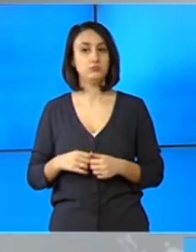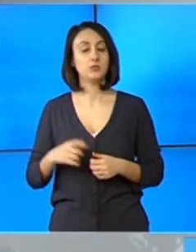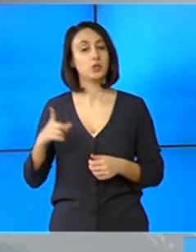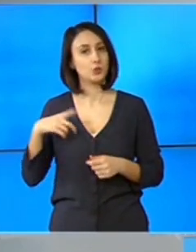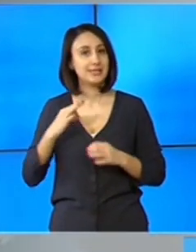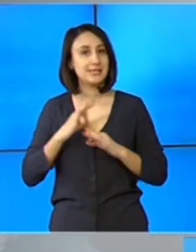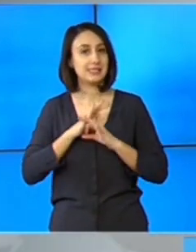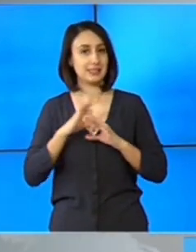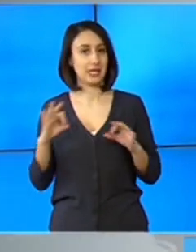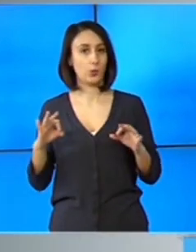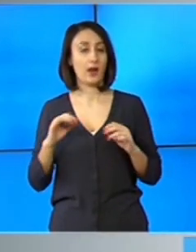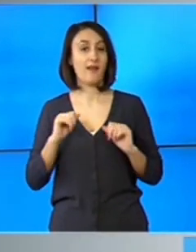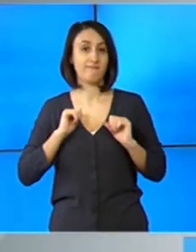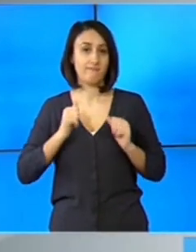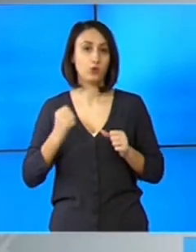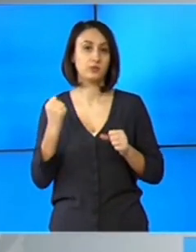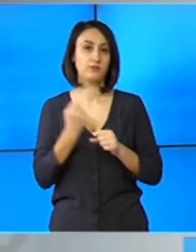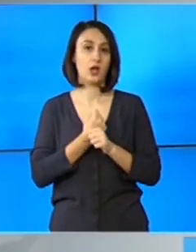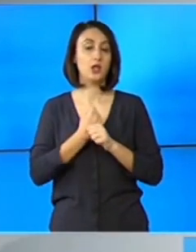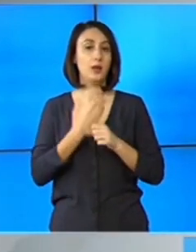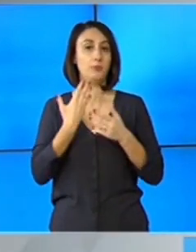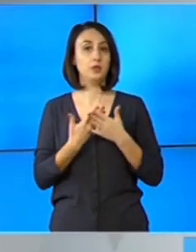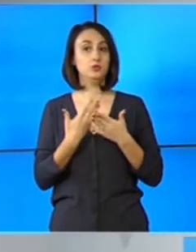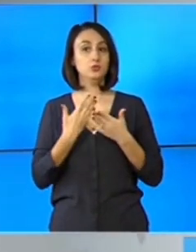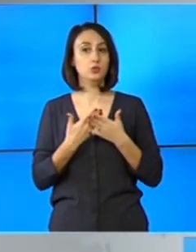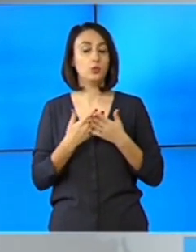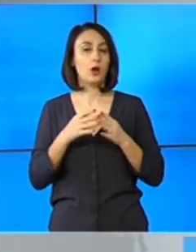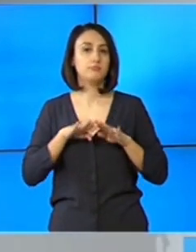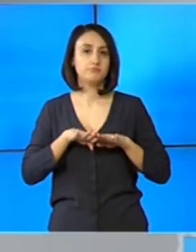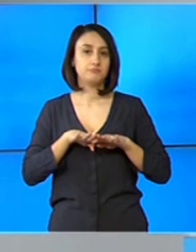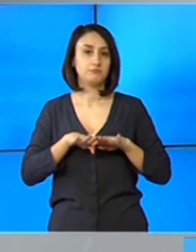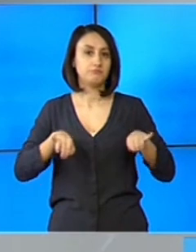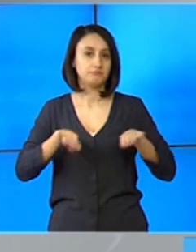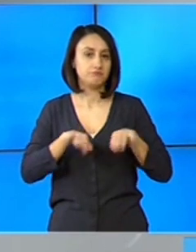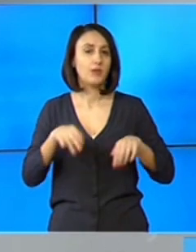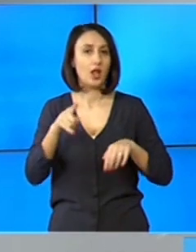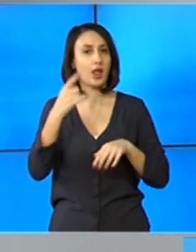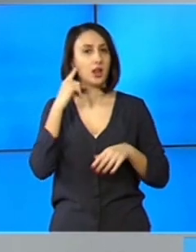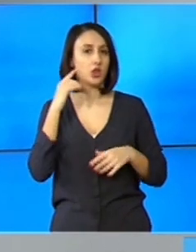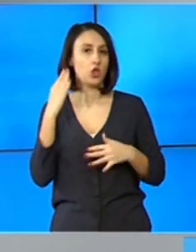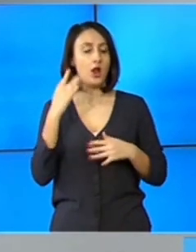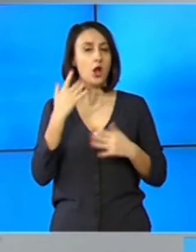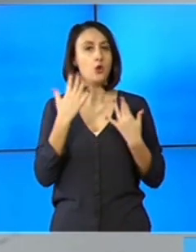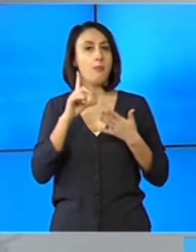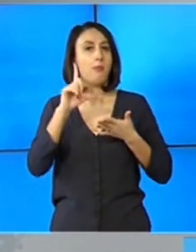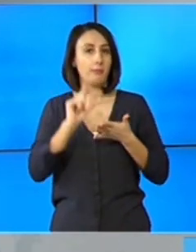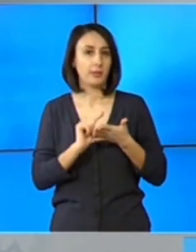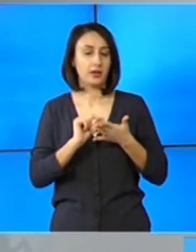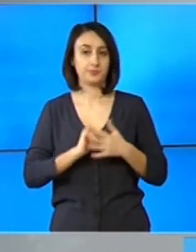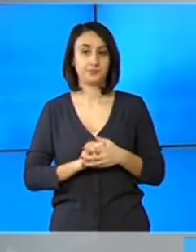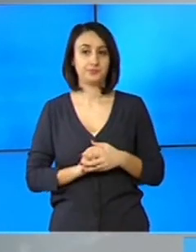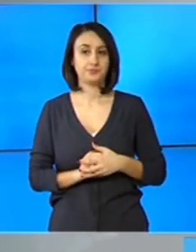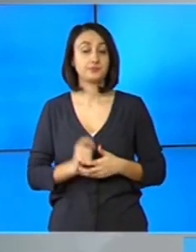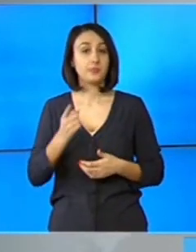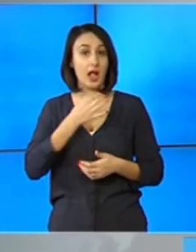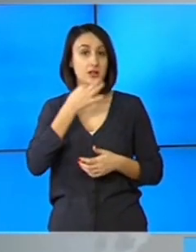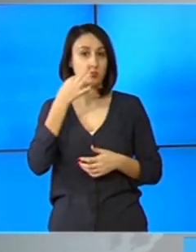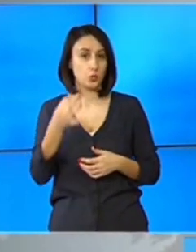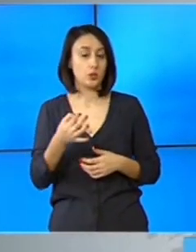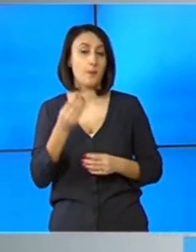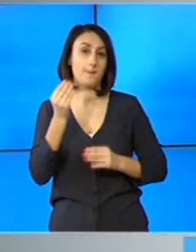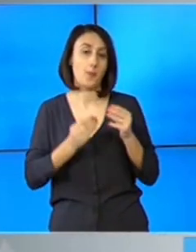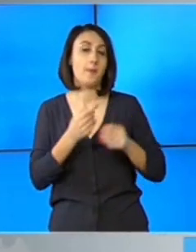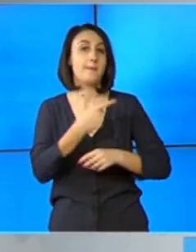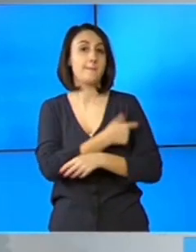că, prin eforturile pe care le vom face pentru a risipi semnele de îndoială, numărul acestora va fi din ce în ce mai mic. Câmpeanu a adăugat că